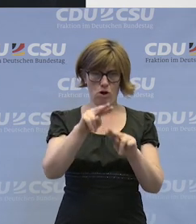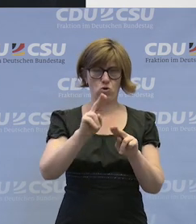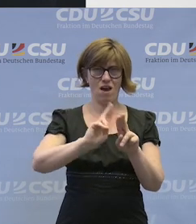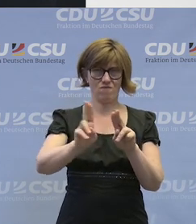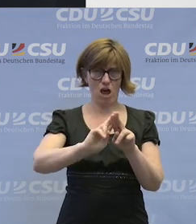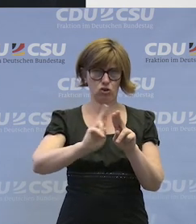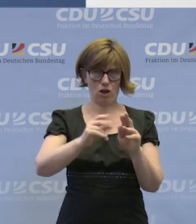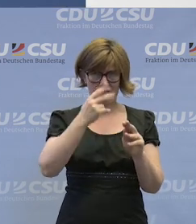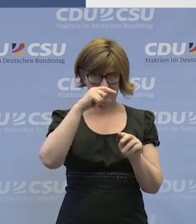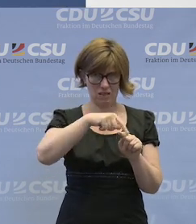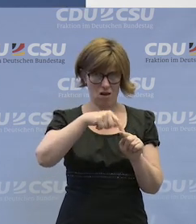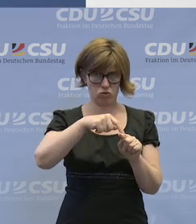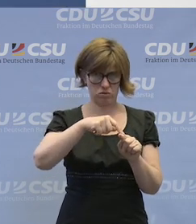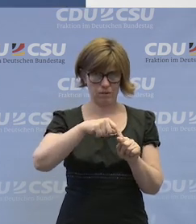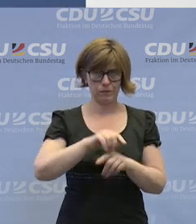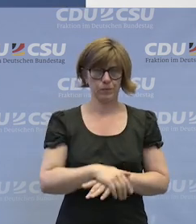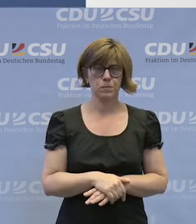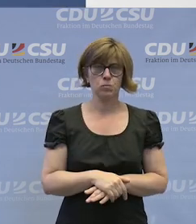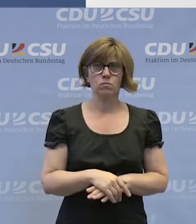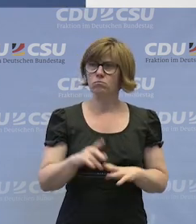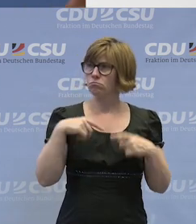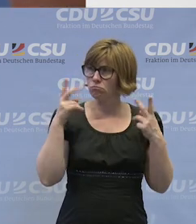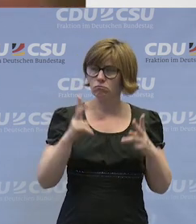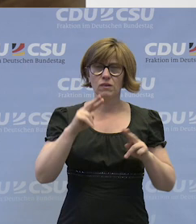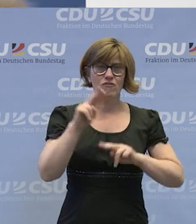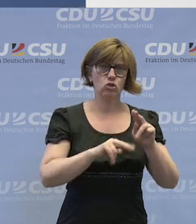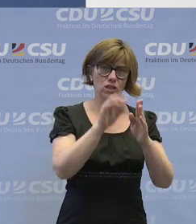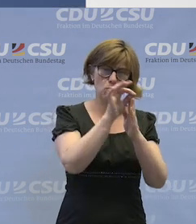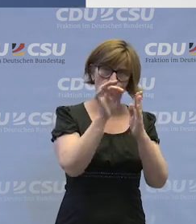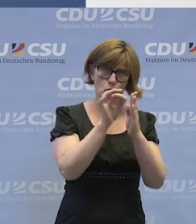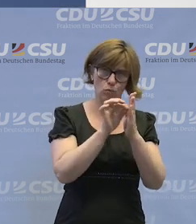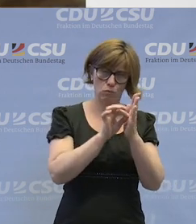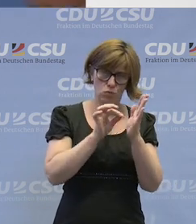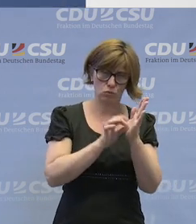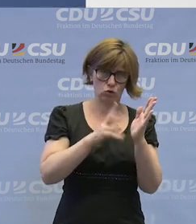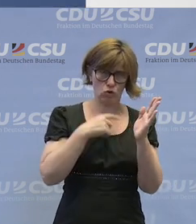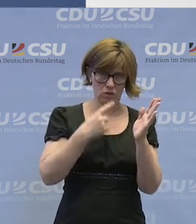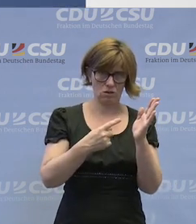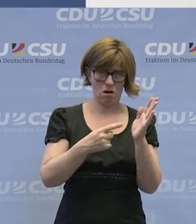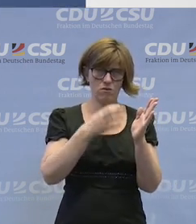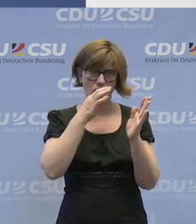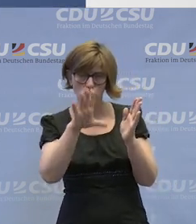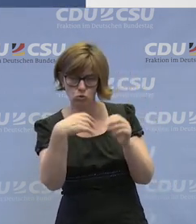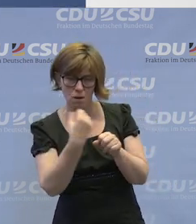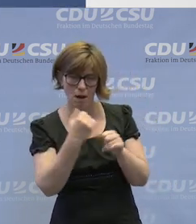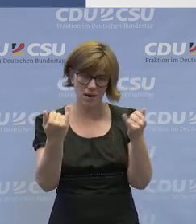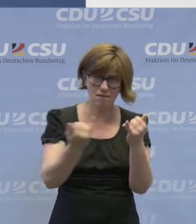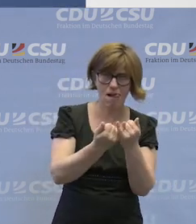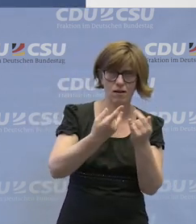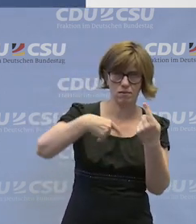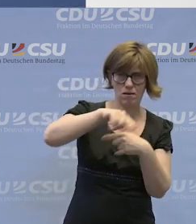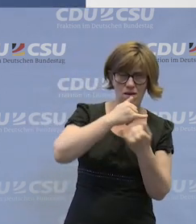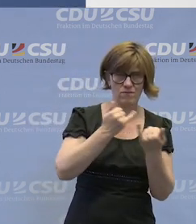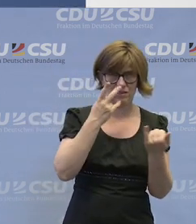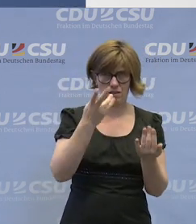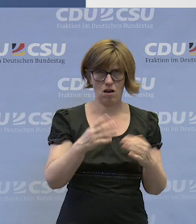Werkstätten lenken. Hier sind jetzt ja auch so verschiedene Punkte nochmal angesprochen worden, auch die Frage Zusammenarbeit mit Eltern und, und, und.